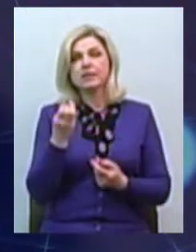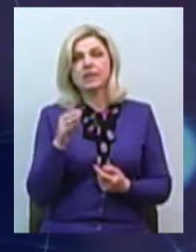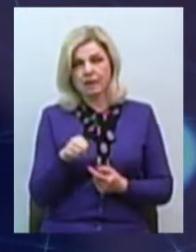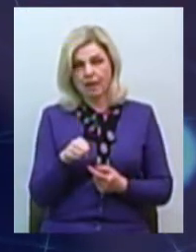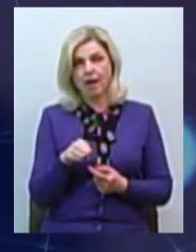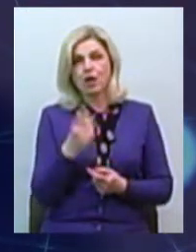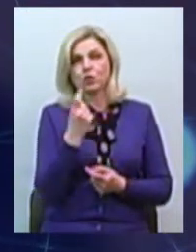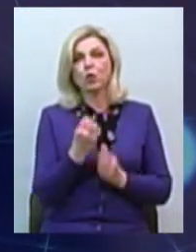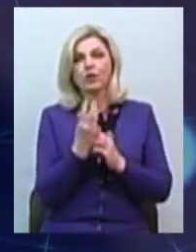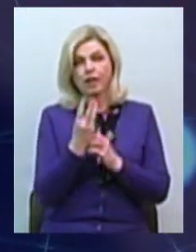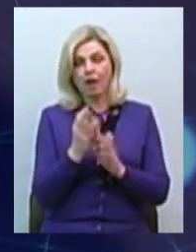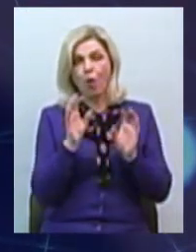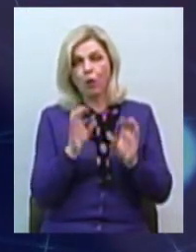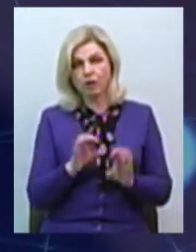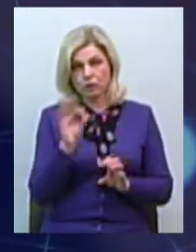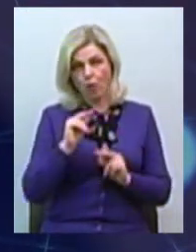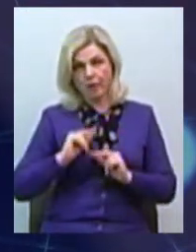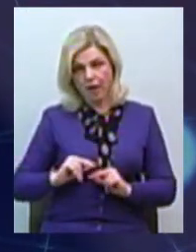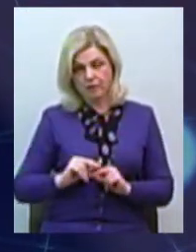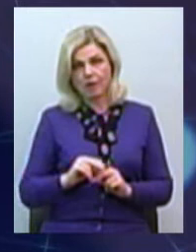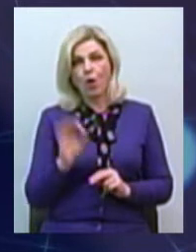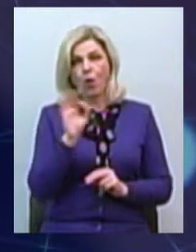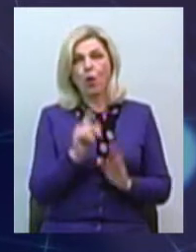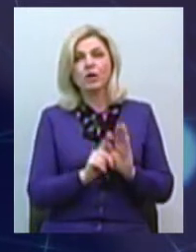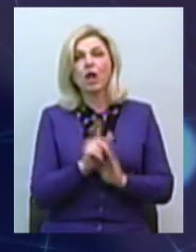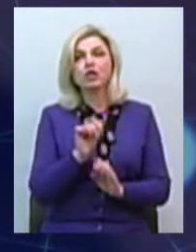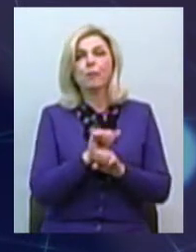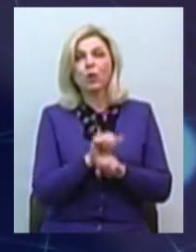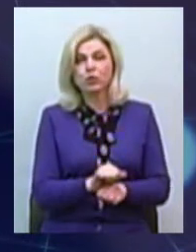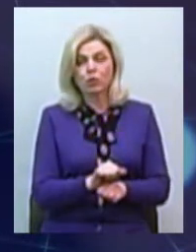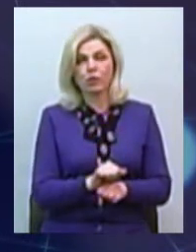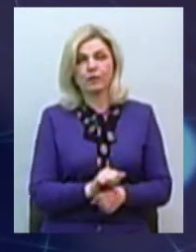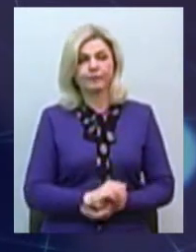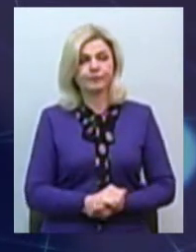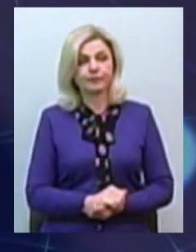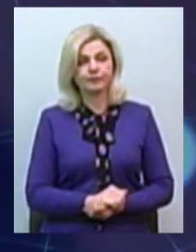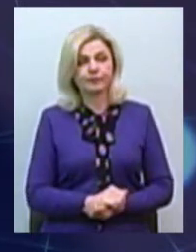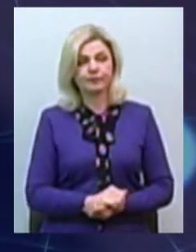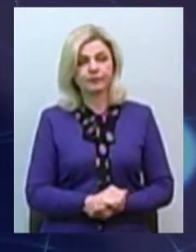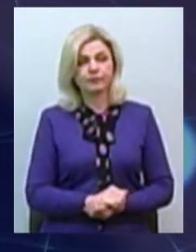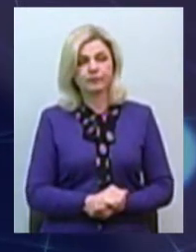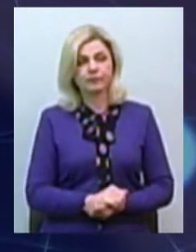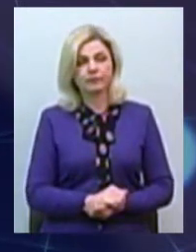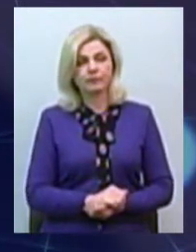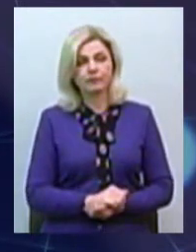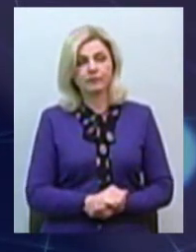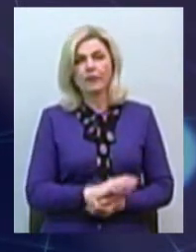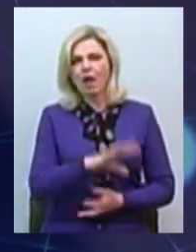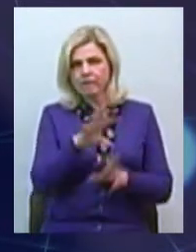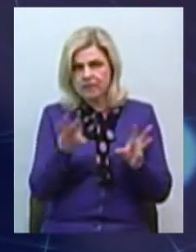законів про працю. Зокрема, про початок простою, крім простою структурного підрозділу чи всього підприємства,